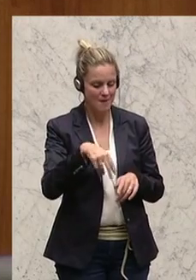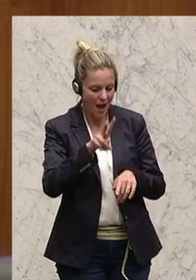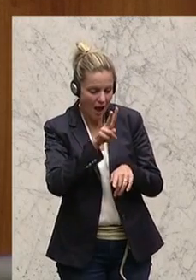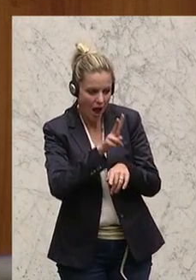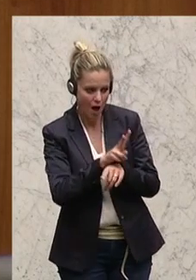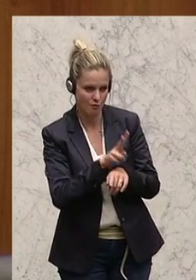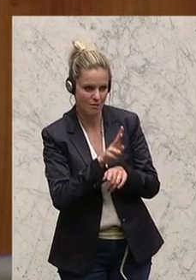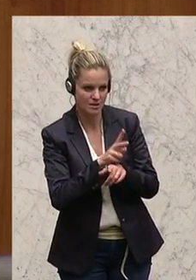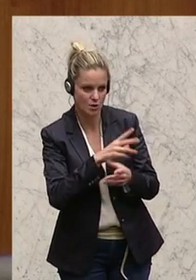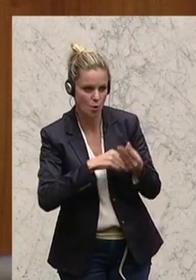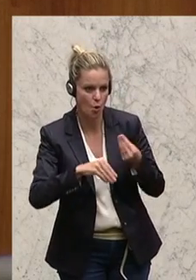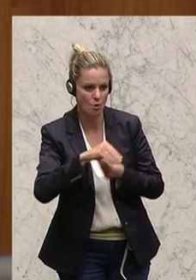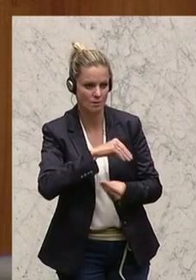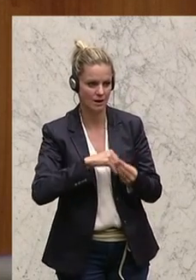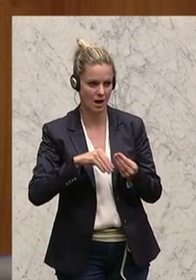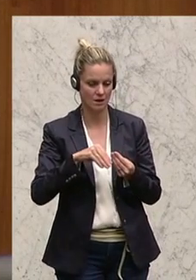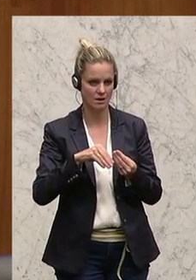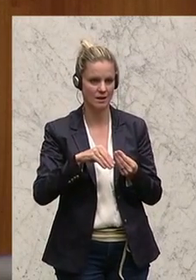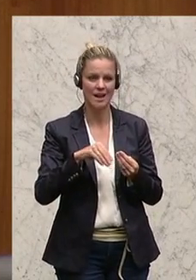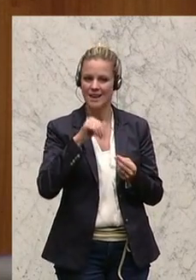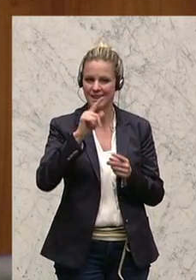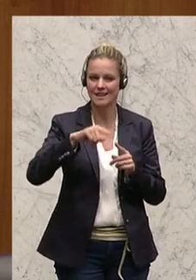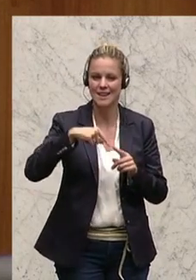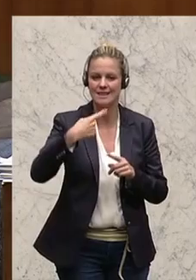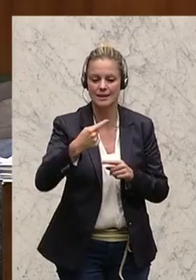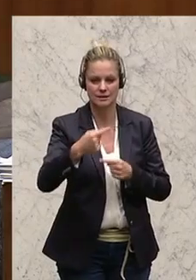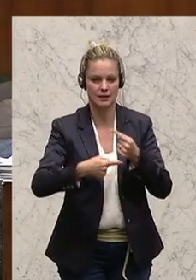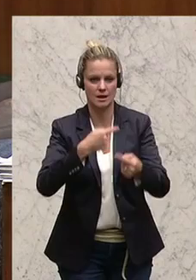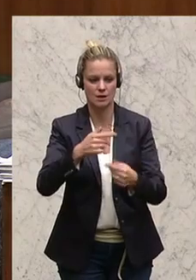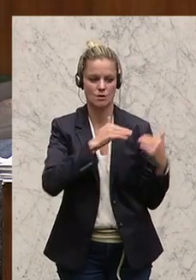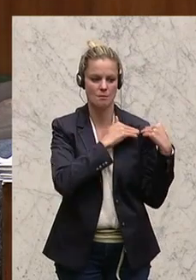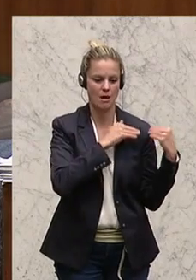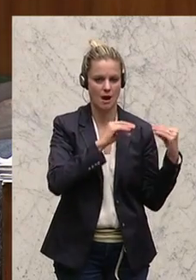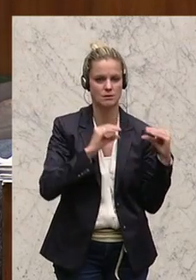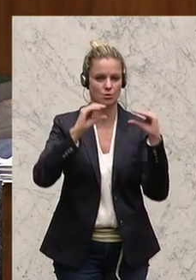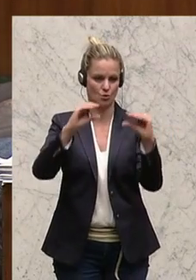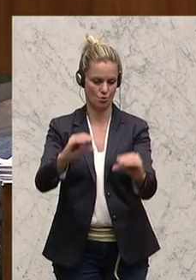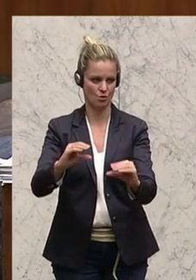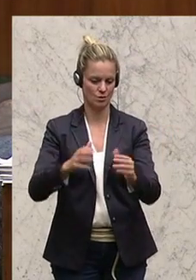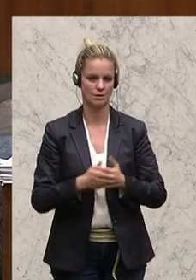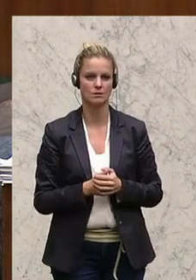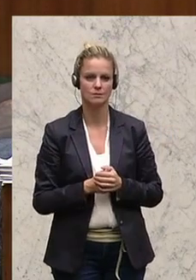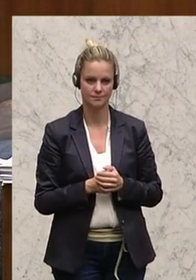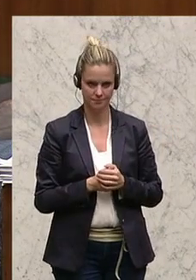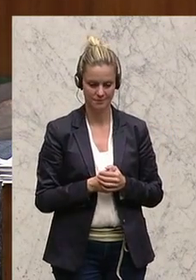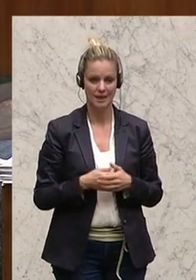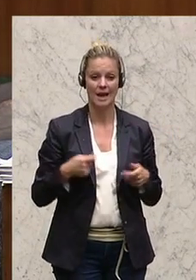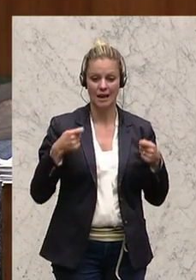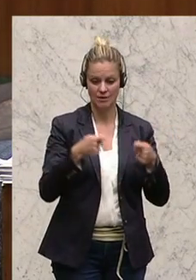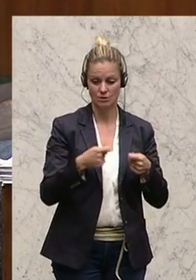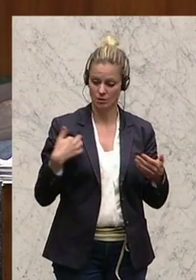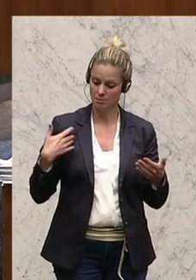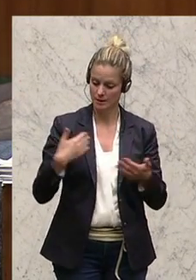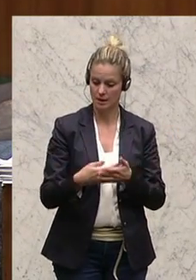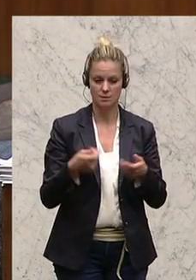allen gefordert, die nächste Generation damit zu belasten. Und ich habe ausdrücklich gesagt, dass ich die Frage der Investitionen, die bisher beschlossen